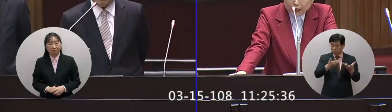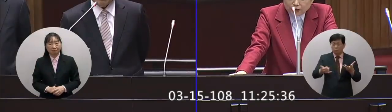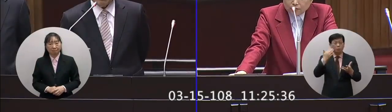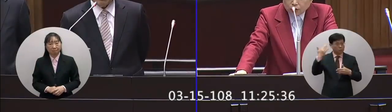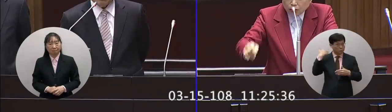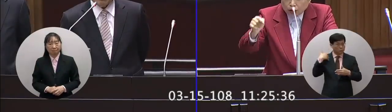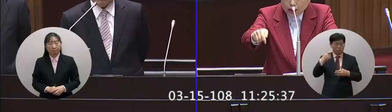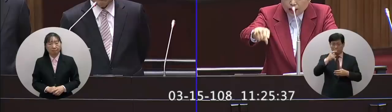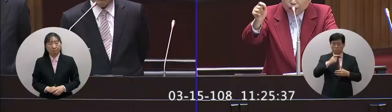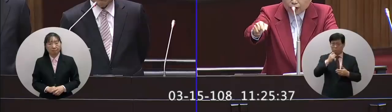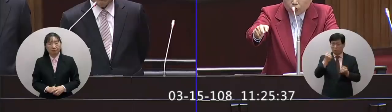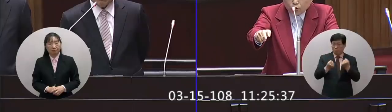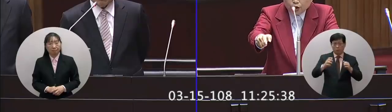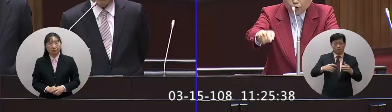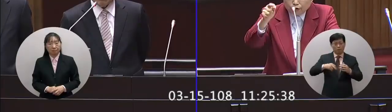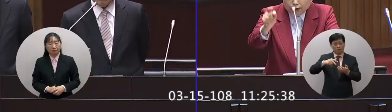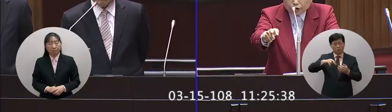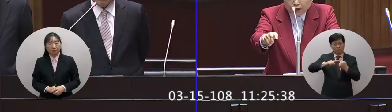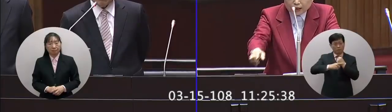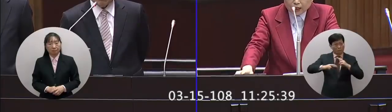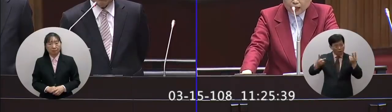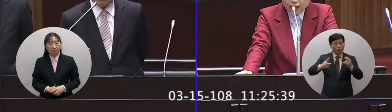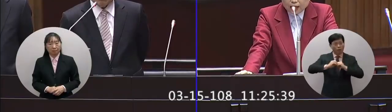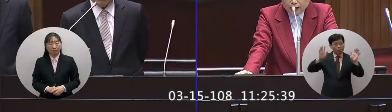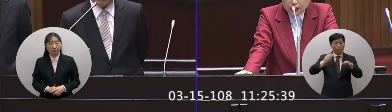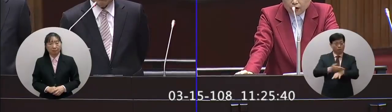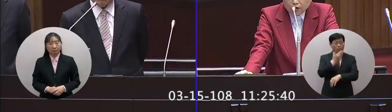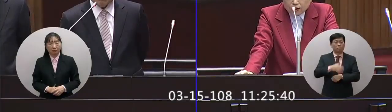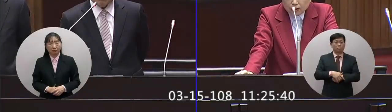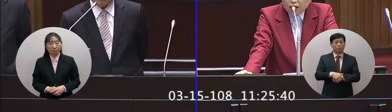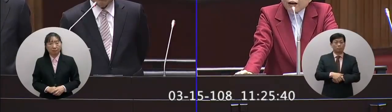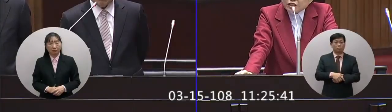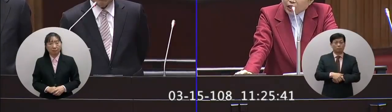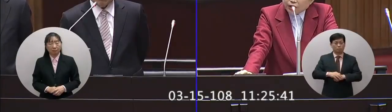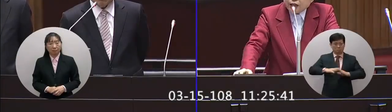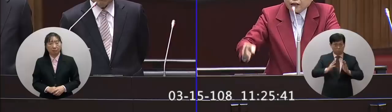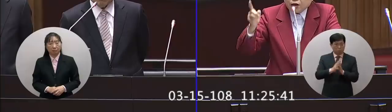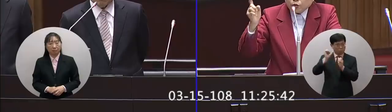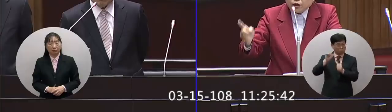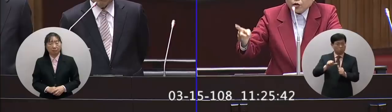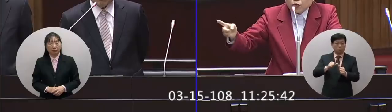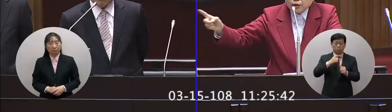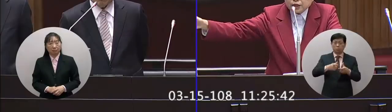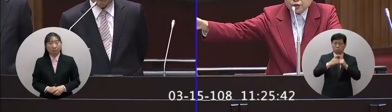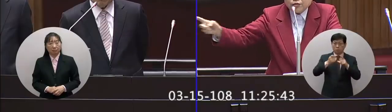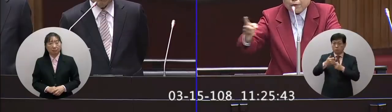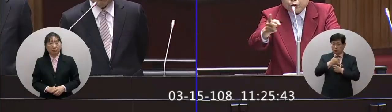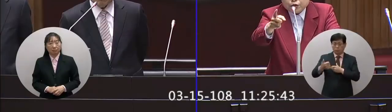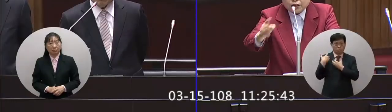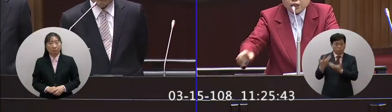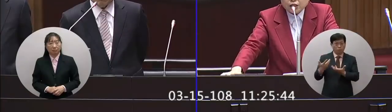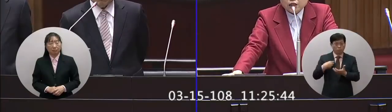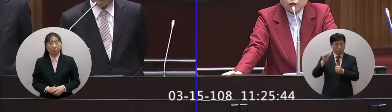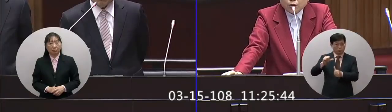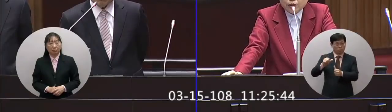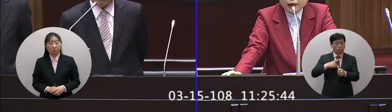犯酒駕者從現在立法通過以後犯酒駕者要立法懲戒要回到公務人懲戒法